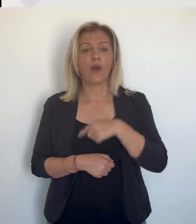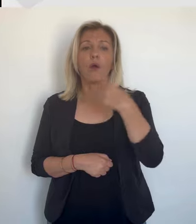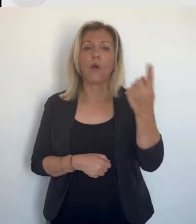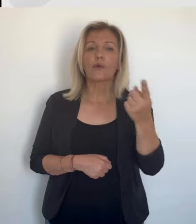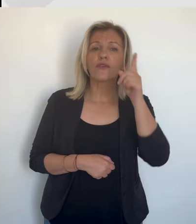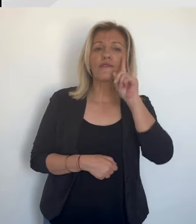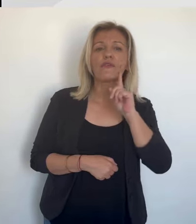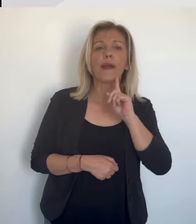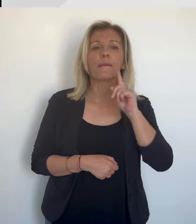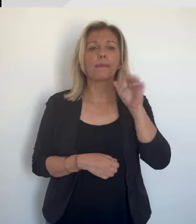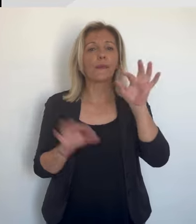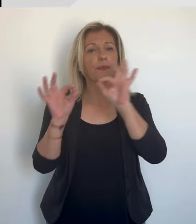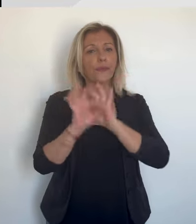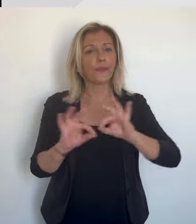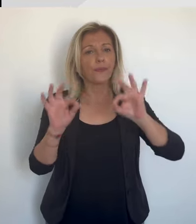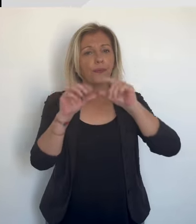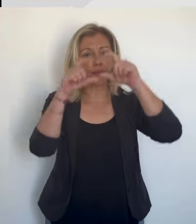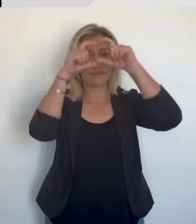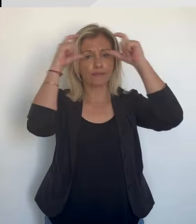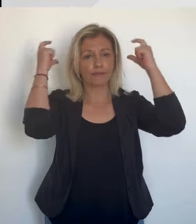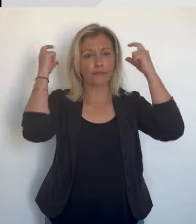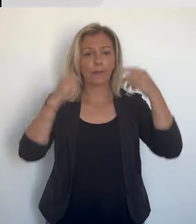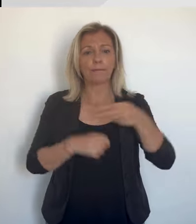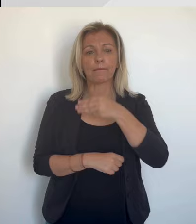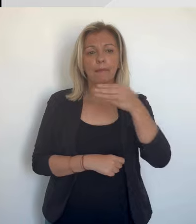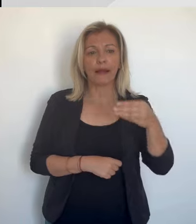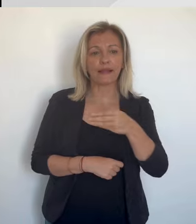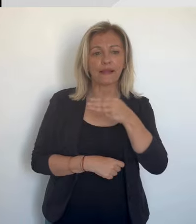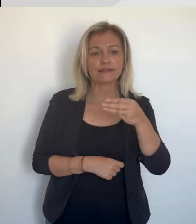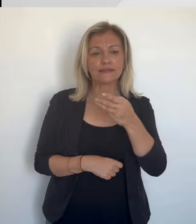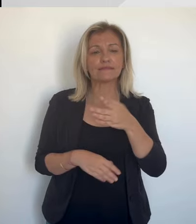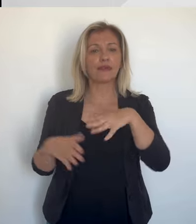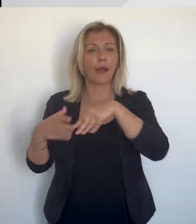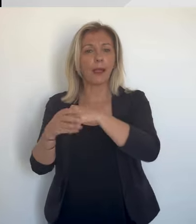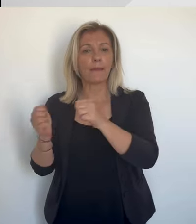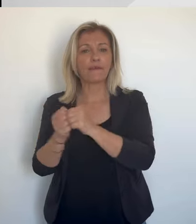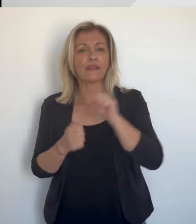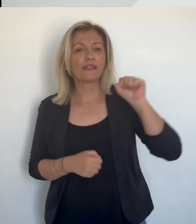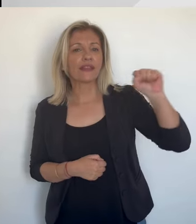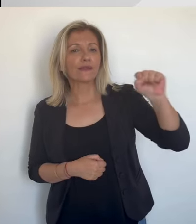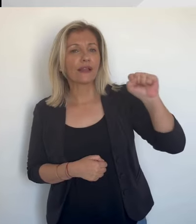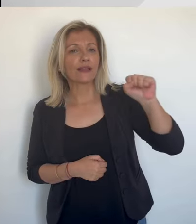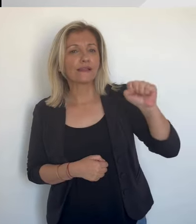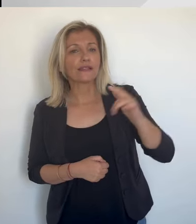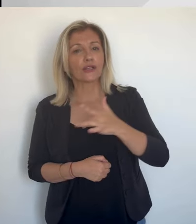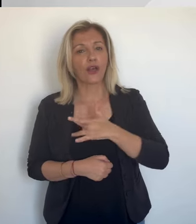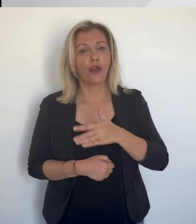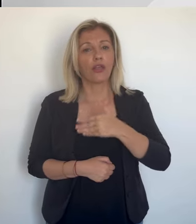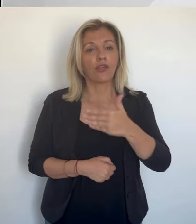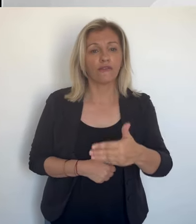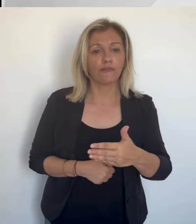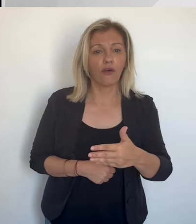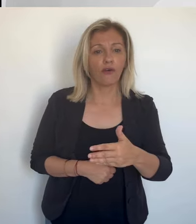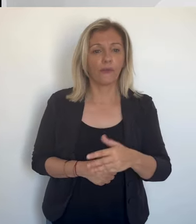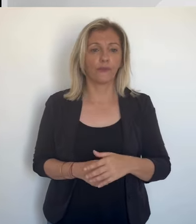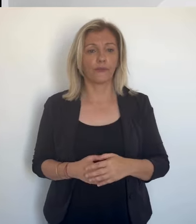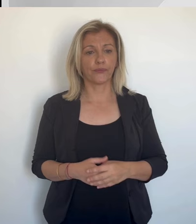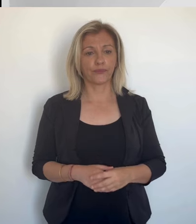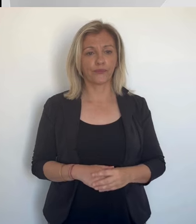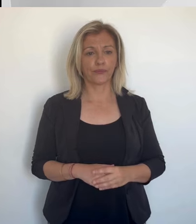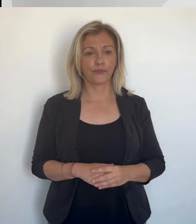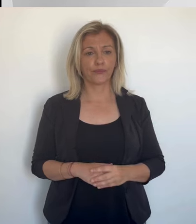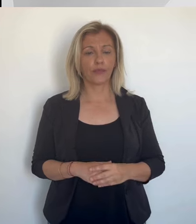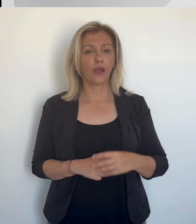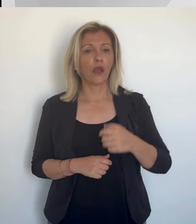Enfin, la candidate sans étiquette, la baronne Marie-Louise Marianne, sera également présente, ainsi que le militant nationaliste Antoine Carle, qui portera les